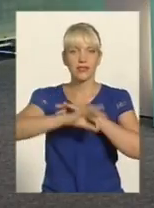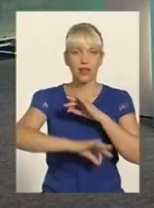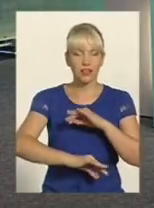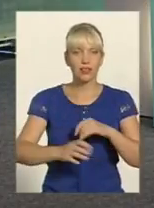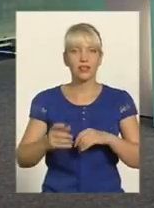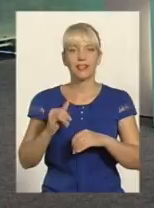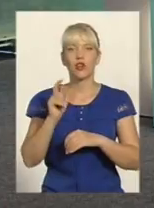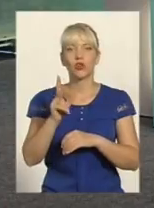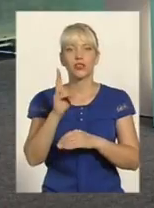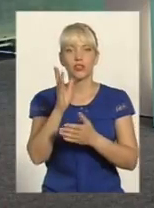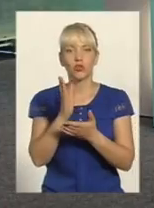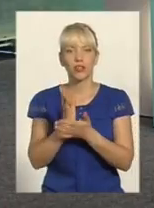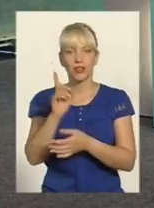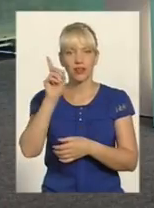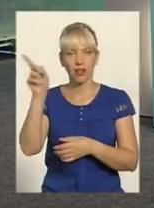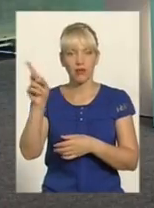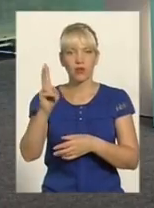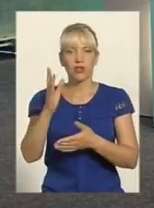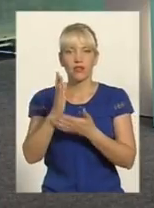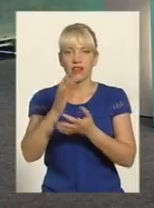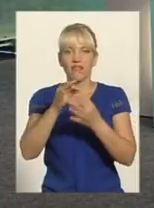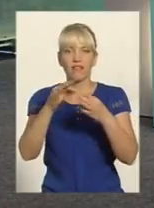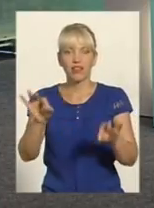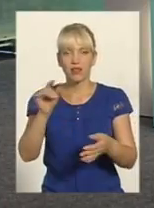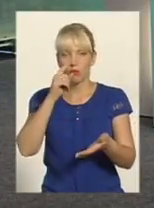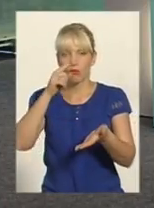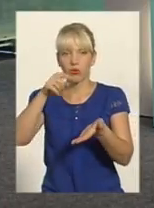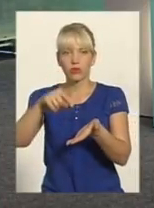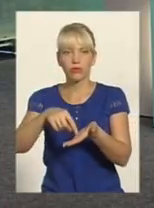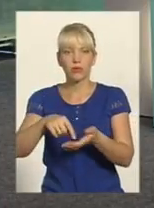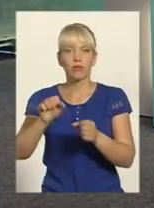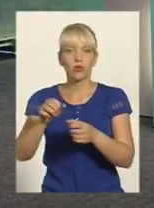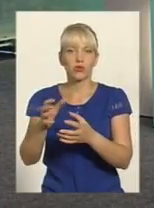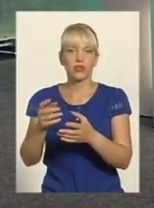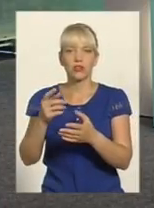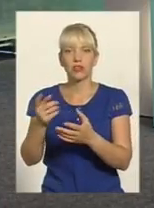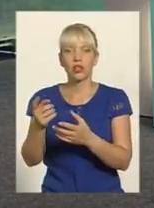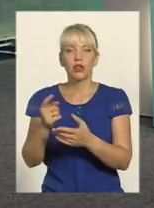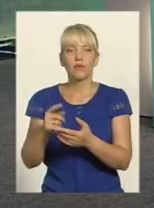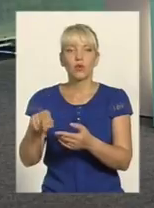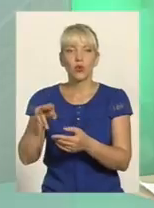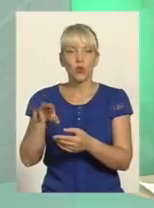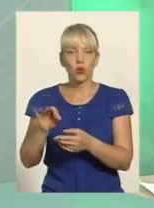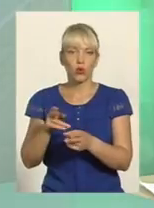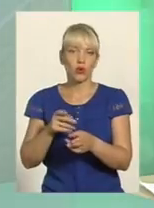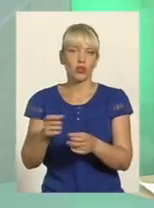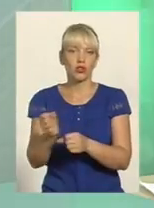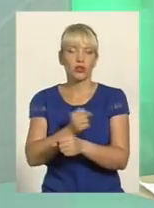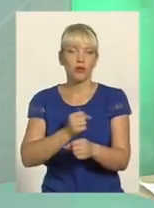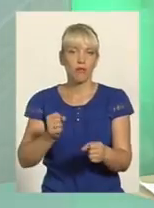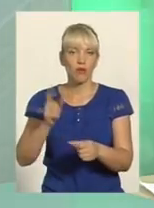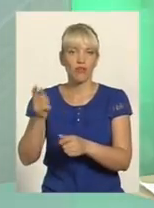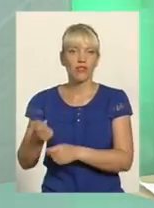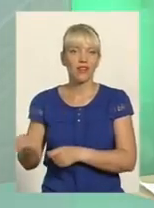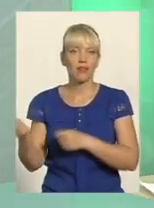доступу до боєприпасів, до зброї, незаконно перевозять на територію Хмельницької області Тому це для нас є один із